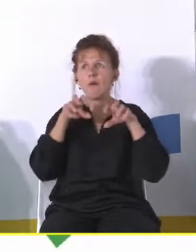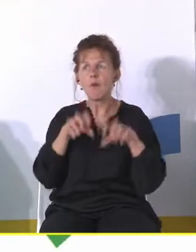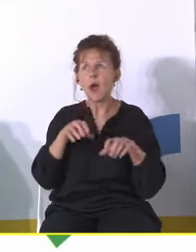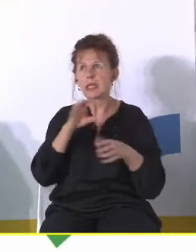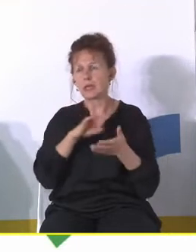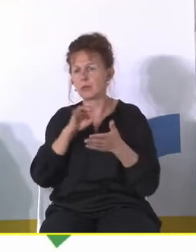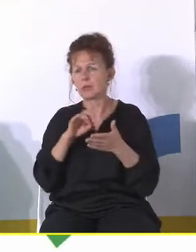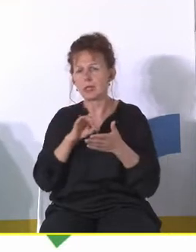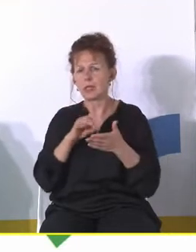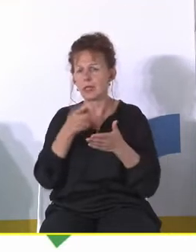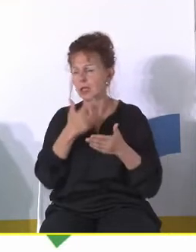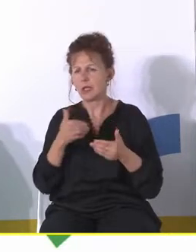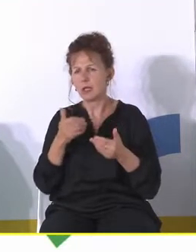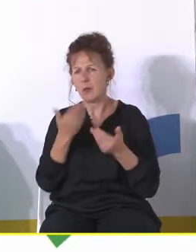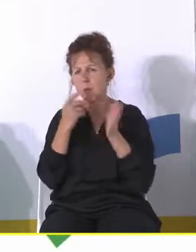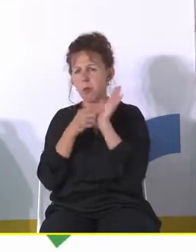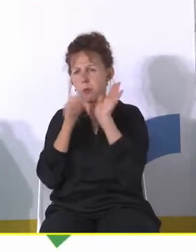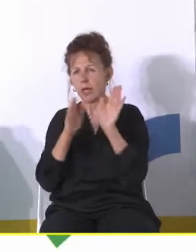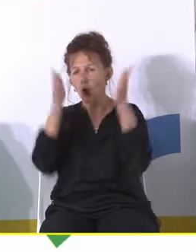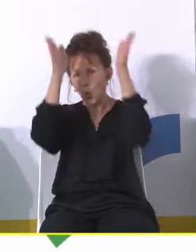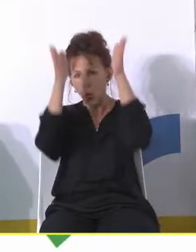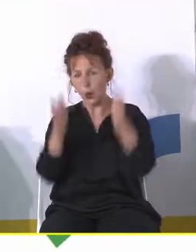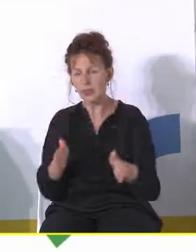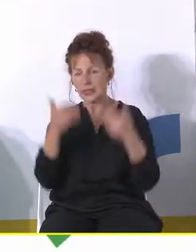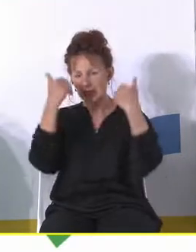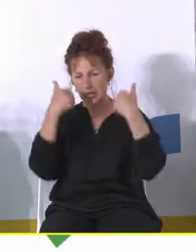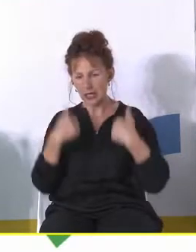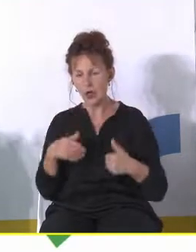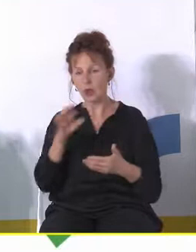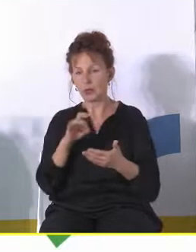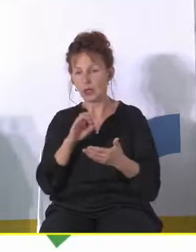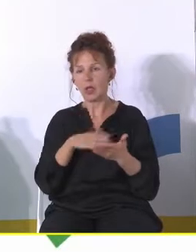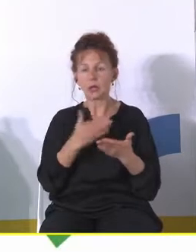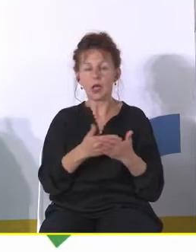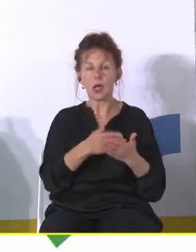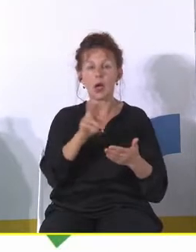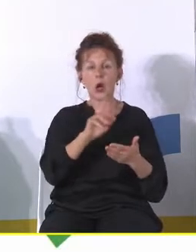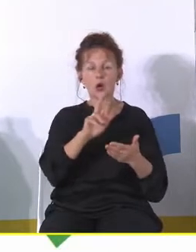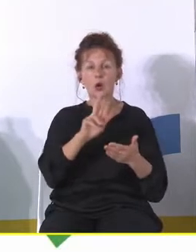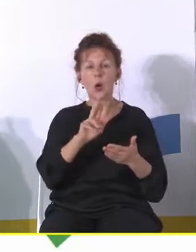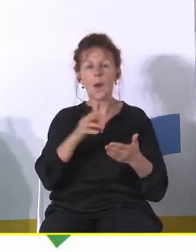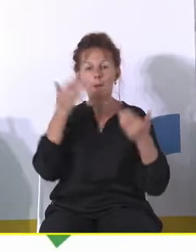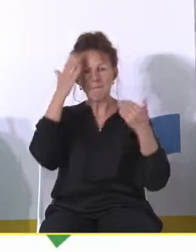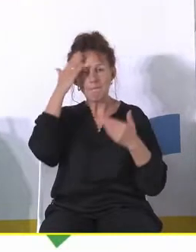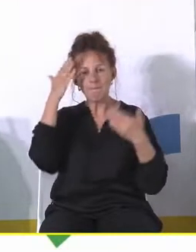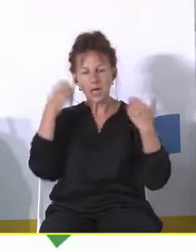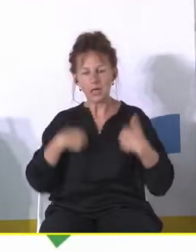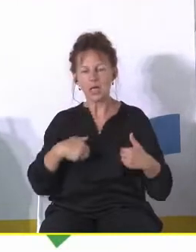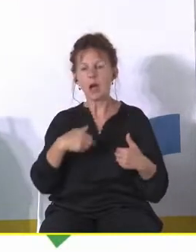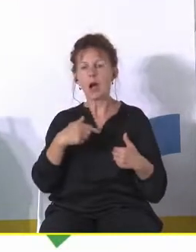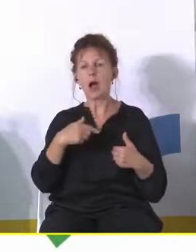podstawią tożsamości lokalnej. Czyli kim jest mieszkaniec, załóżmy, opoczna i z czego ma być dumny. Tak.